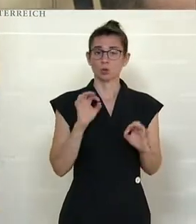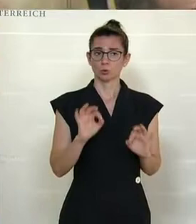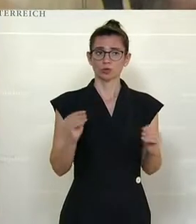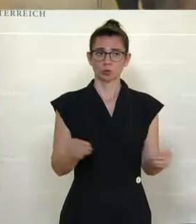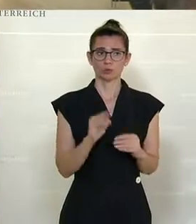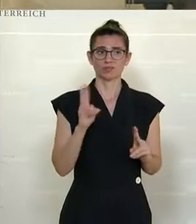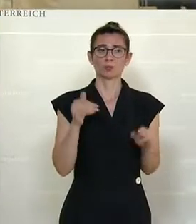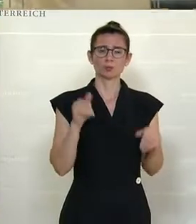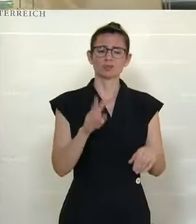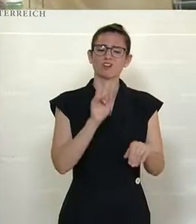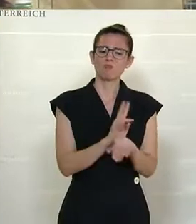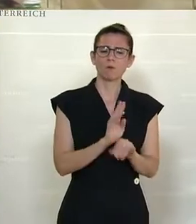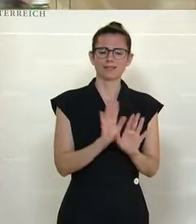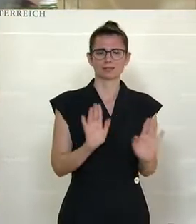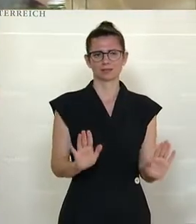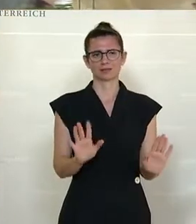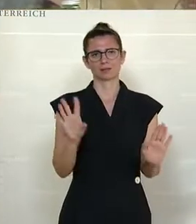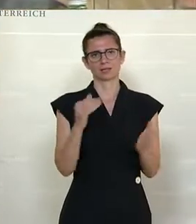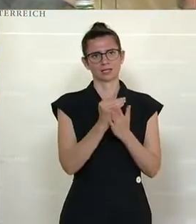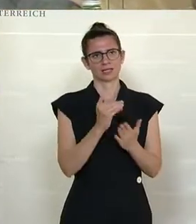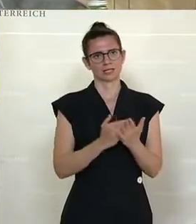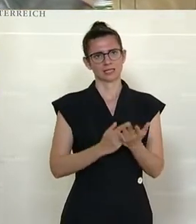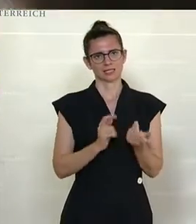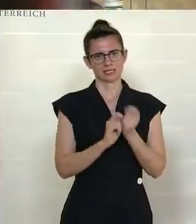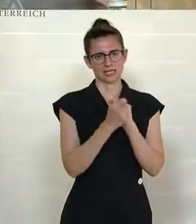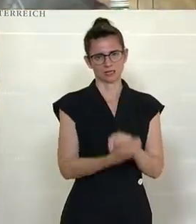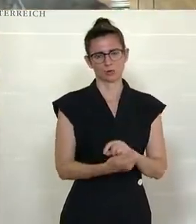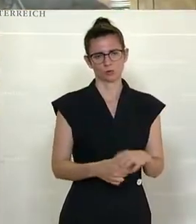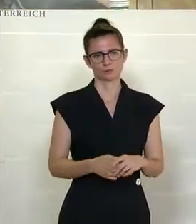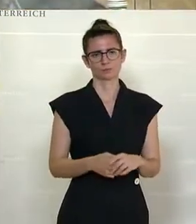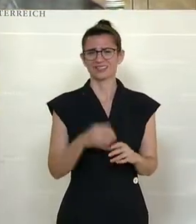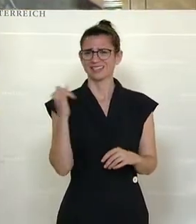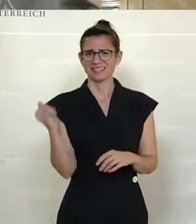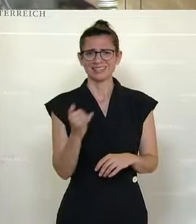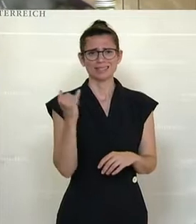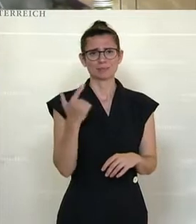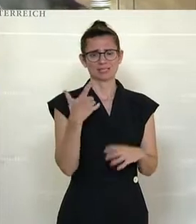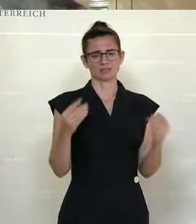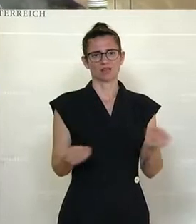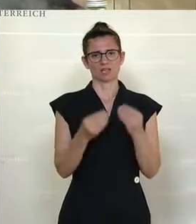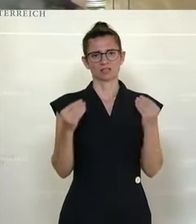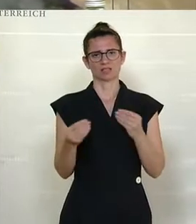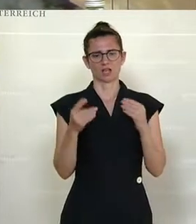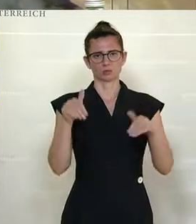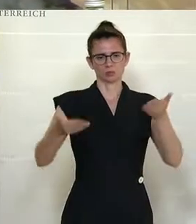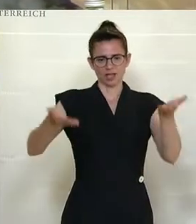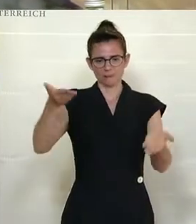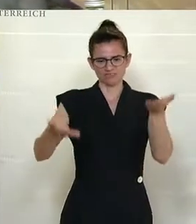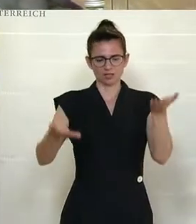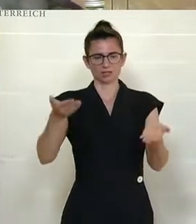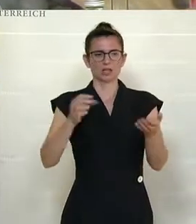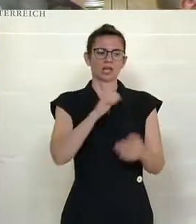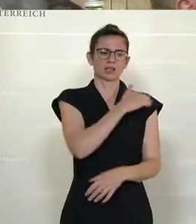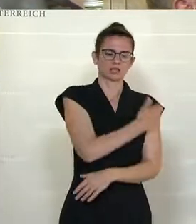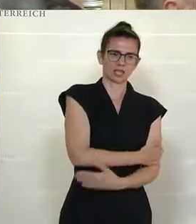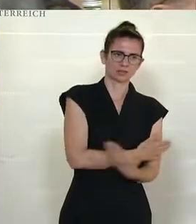man eben sehr vorsichtig sein muss mit gesetzgeberischen Eingriffen, weil immer zwei Sachen in der Waagschale sein. Natürlich auf